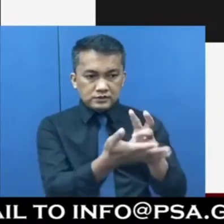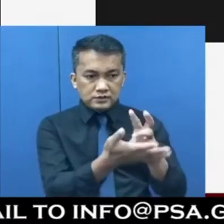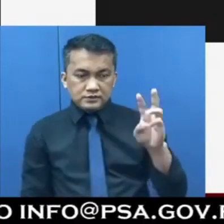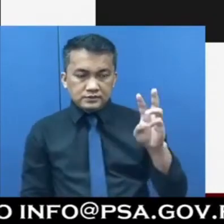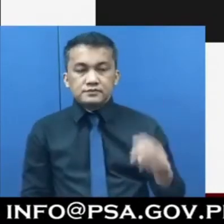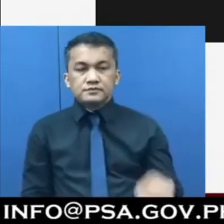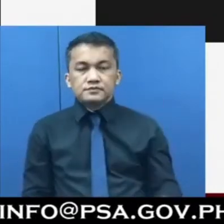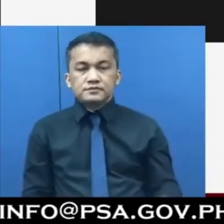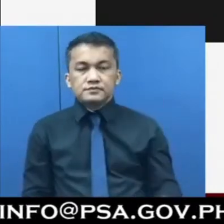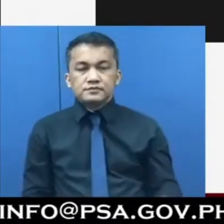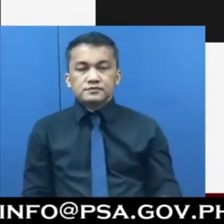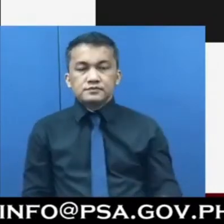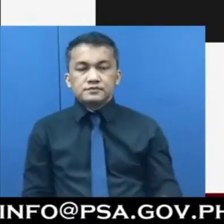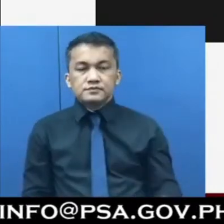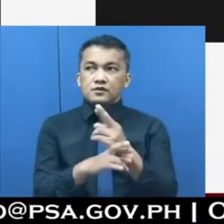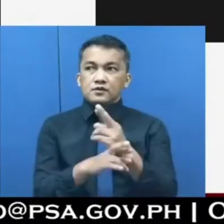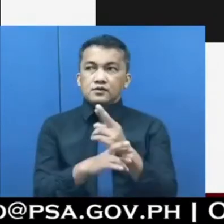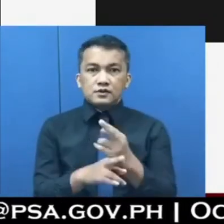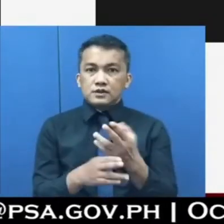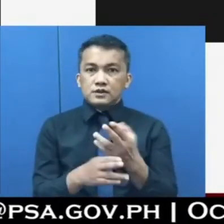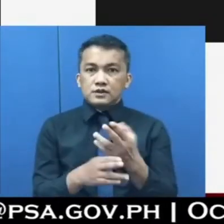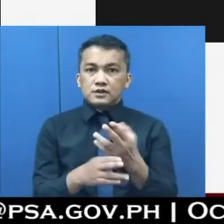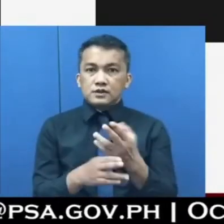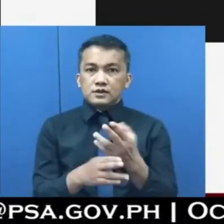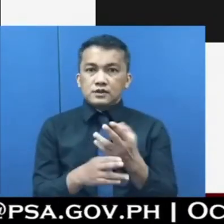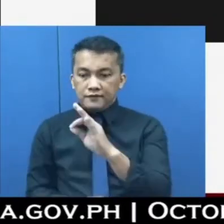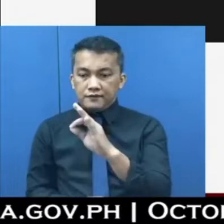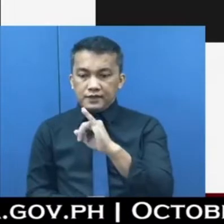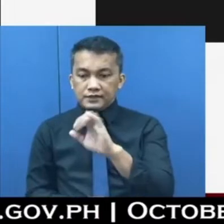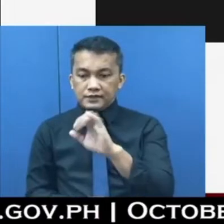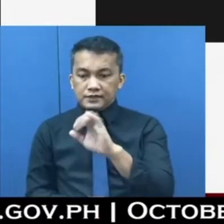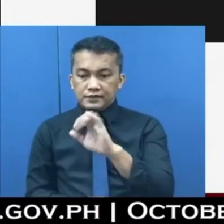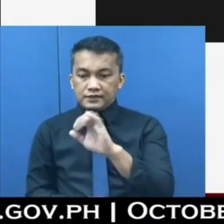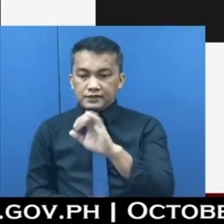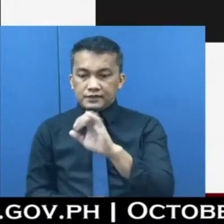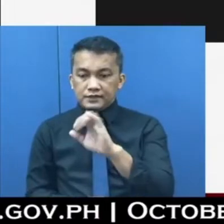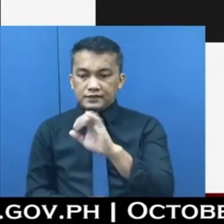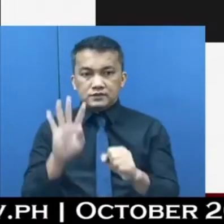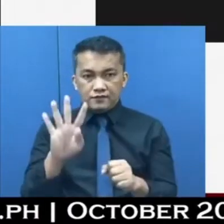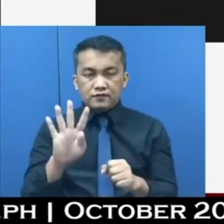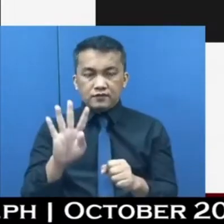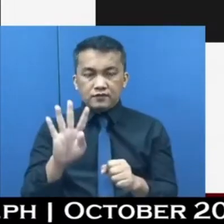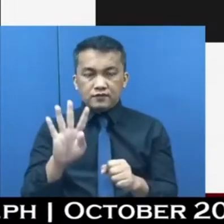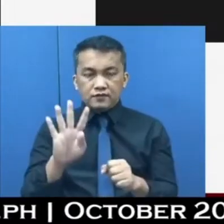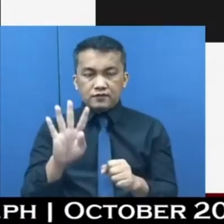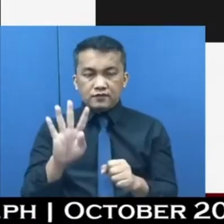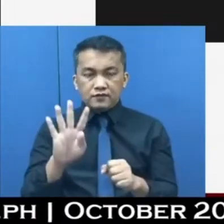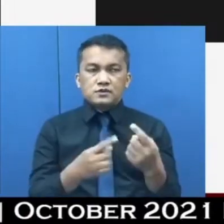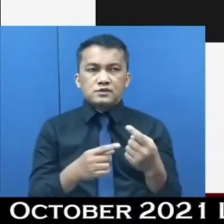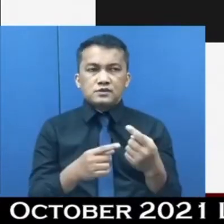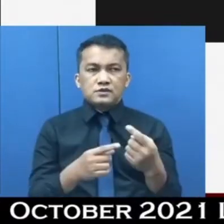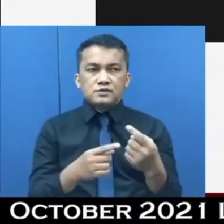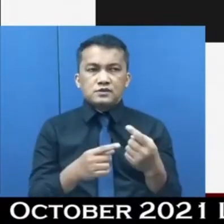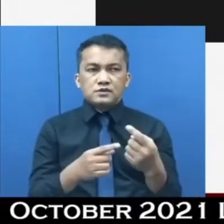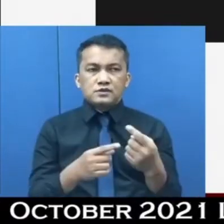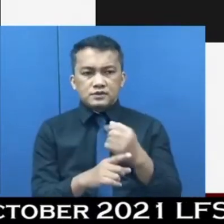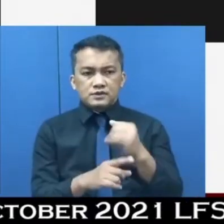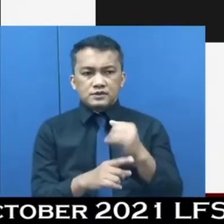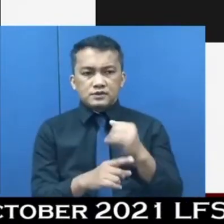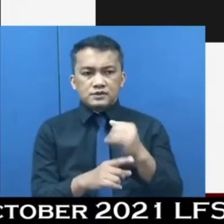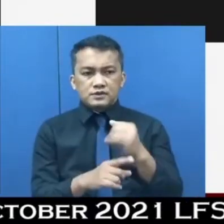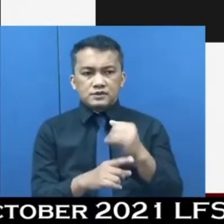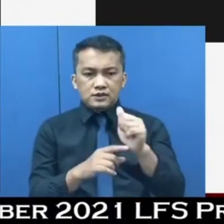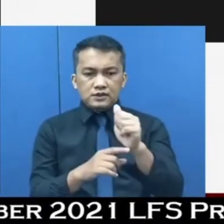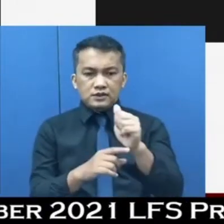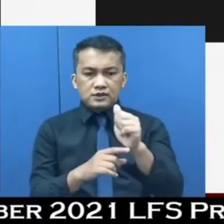Kung regular naman, walang FIES, ito ay nasa 4 during the months of January, April,